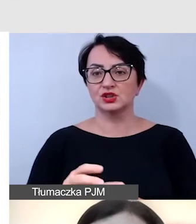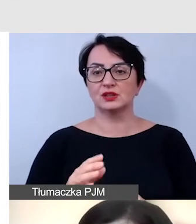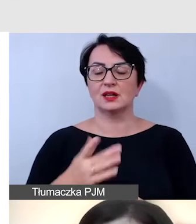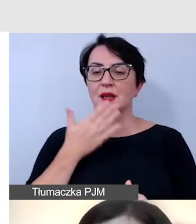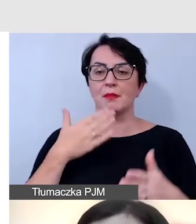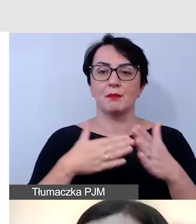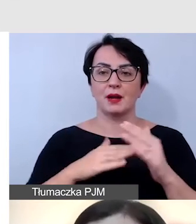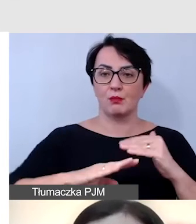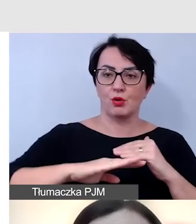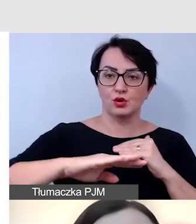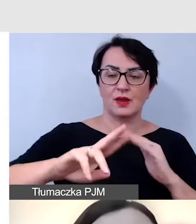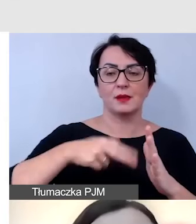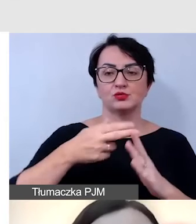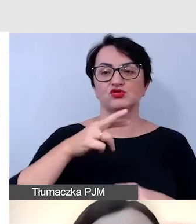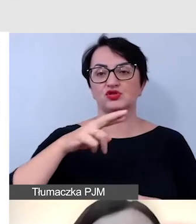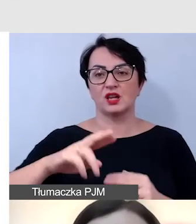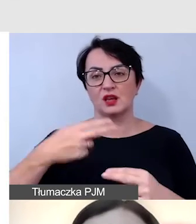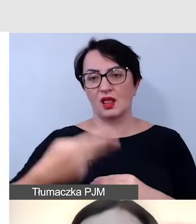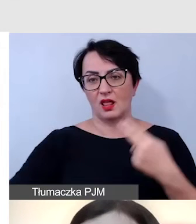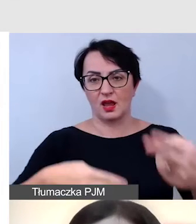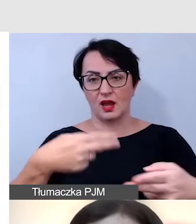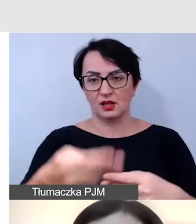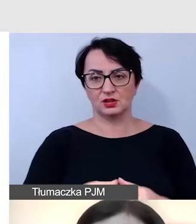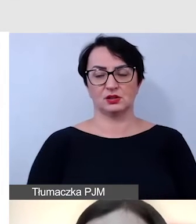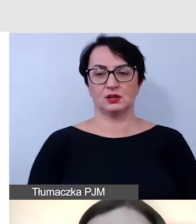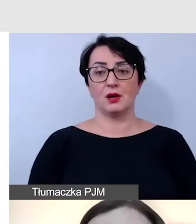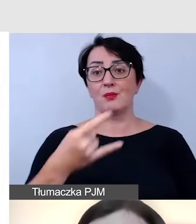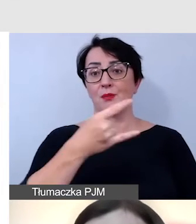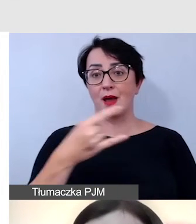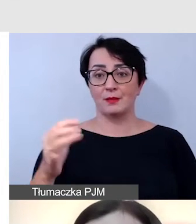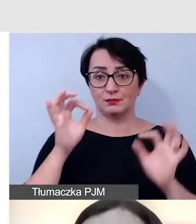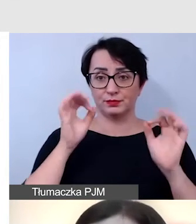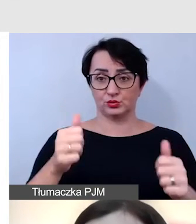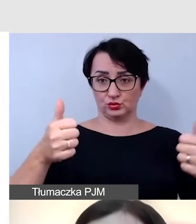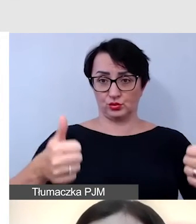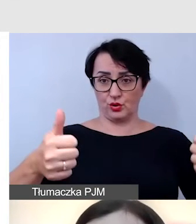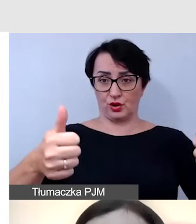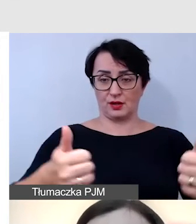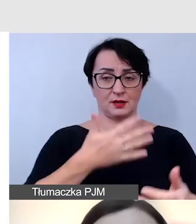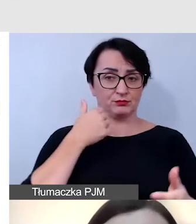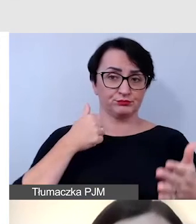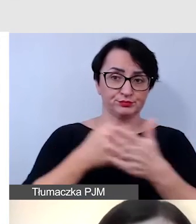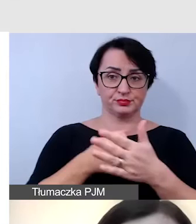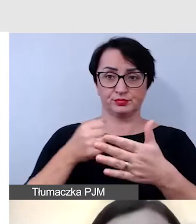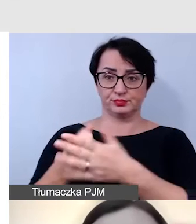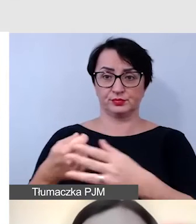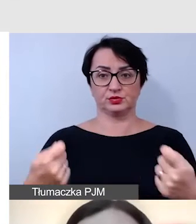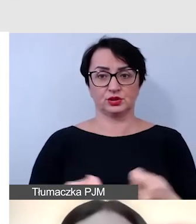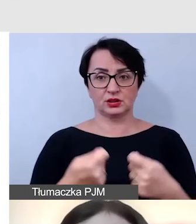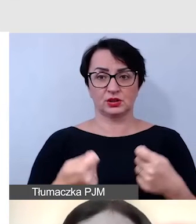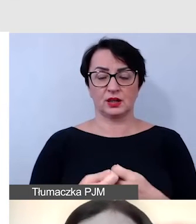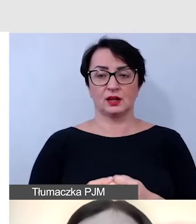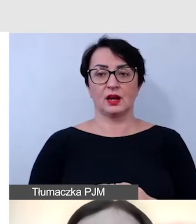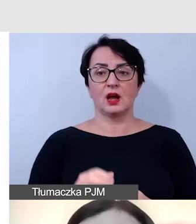na przykład czy nie leżą na nich rzeczy, czy meble stoją w taki sposób, że nikt na niej wpadnie odpowiednio do